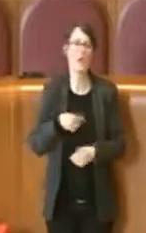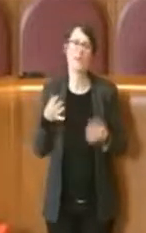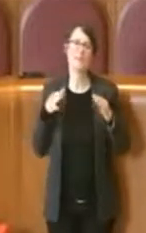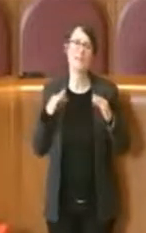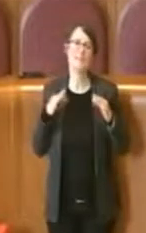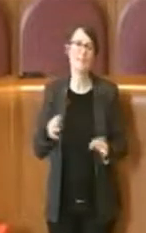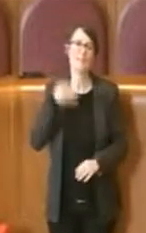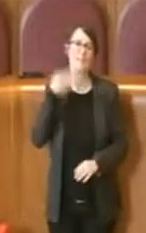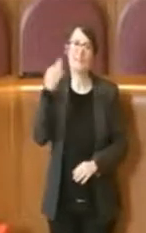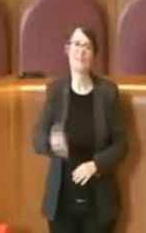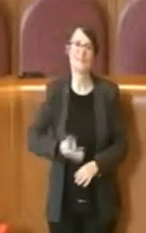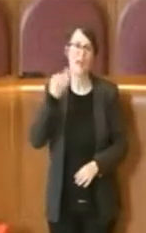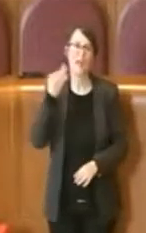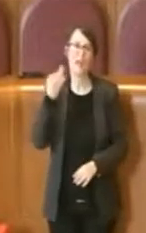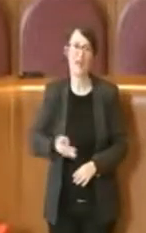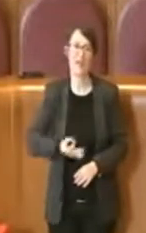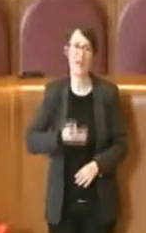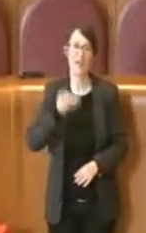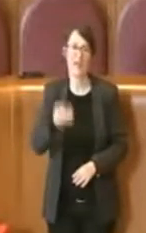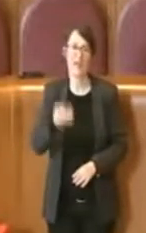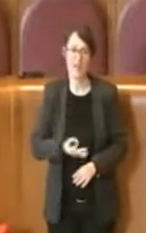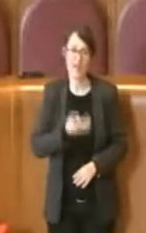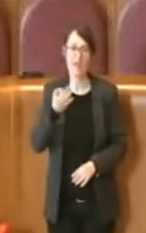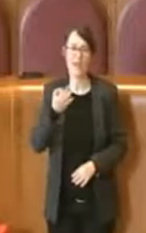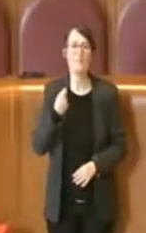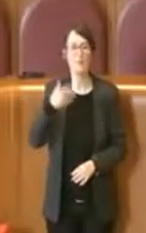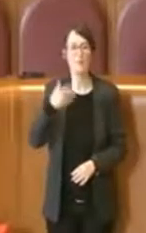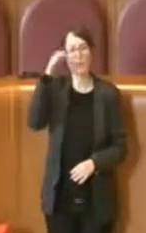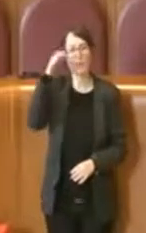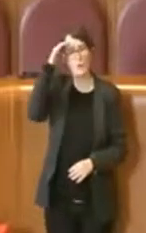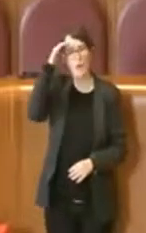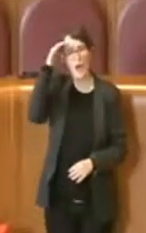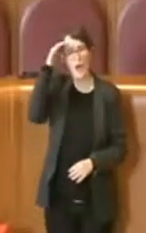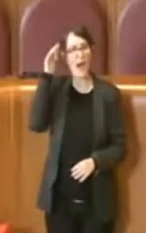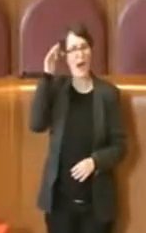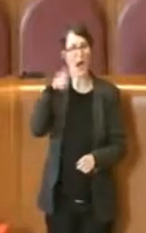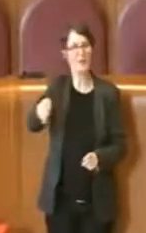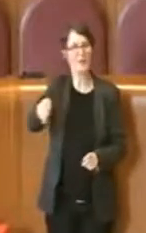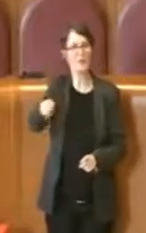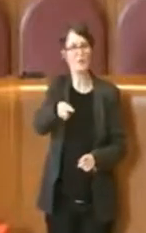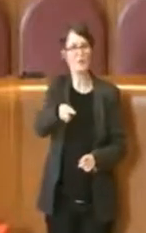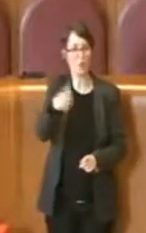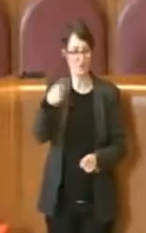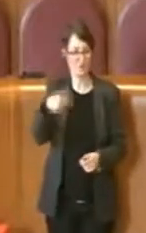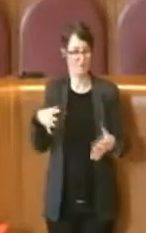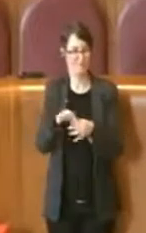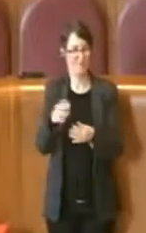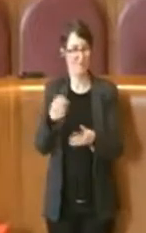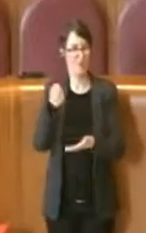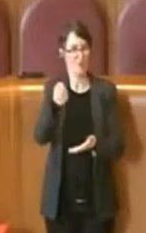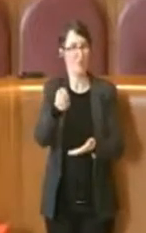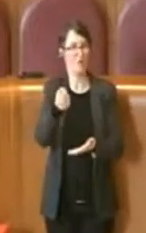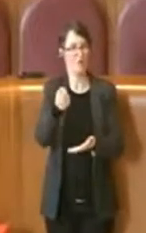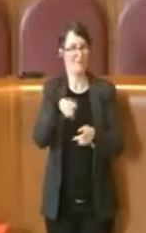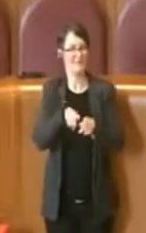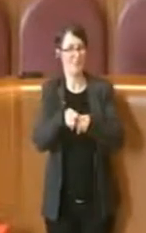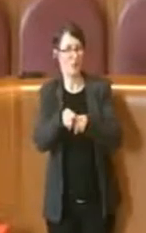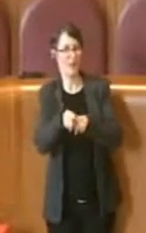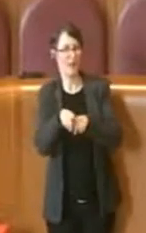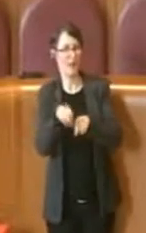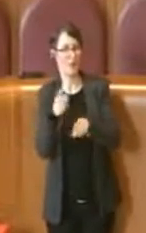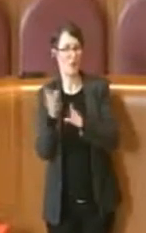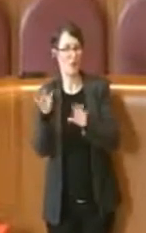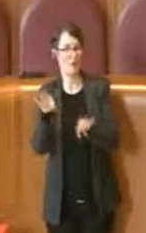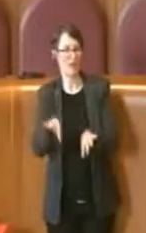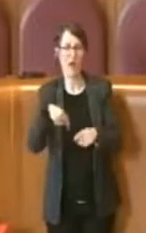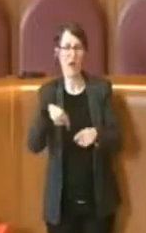ascoltare, sui fondi che arriveranno ulteriori di variazione per lo scostamento di 32 miliardi che ha fatto lo Stato, anche